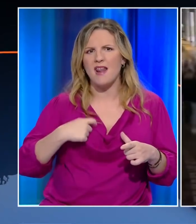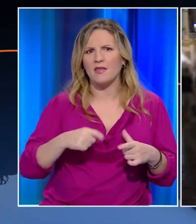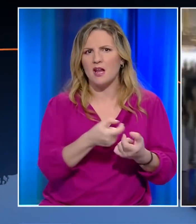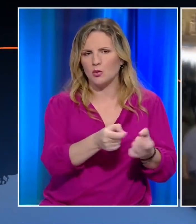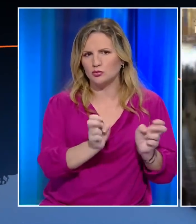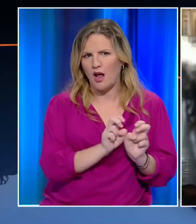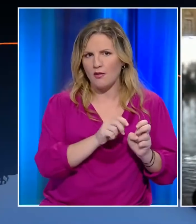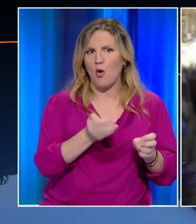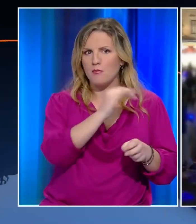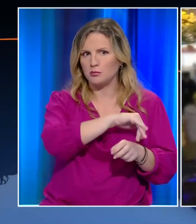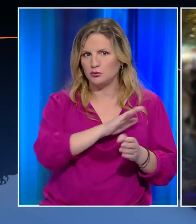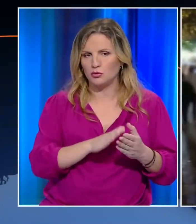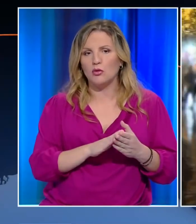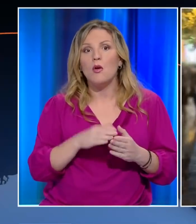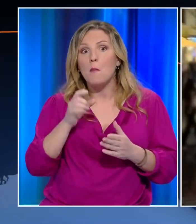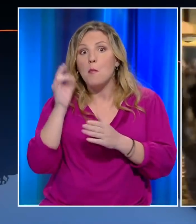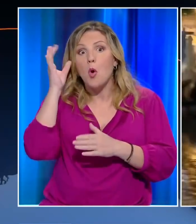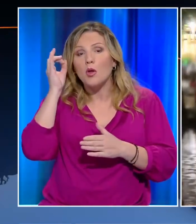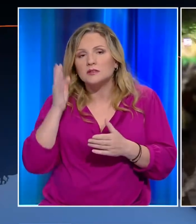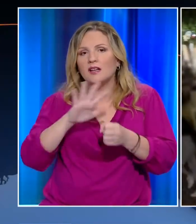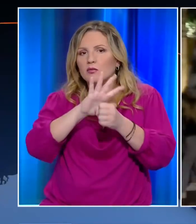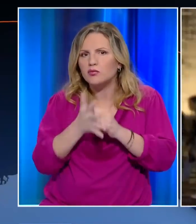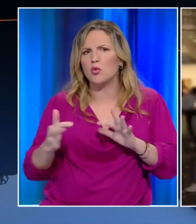Ασφυκτική η κατάσταση και στο μοναστηράκι.